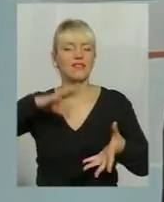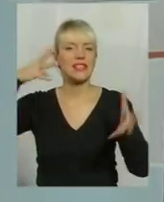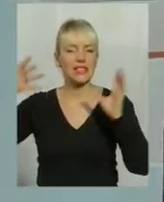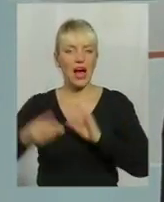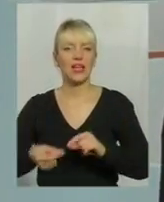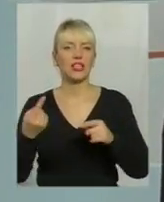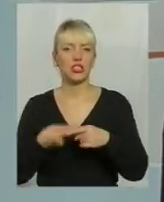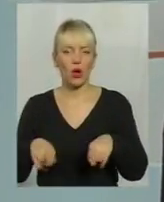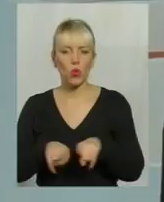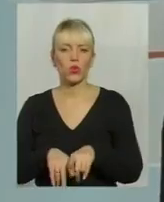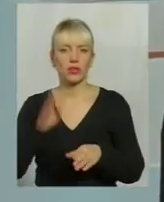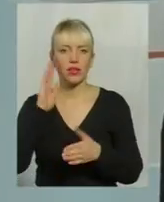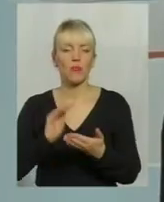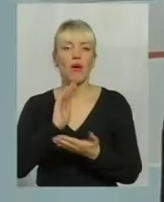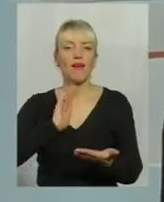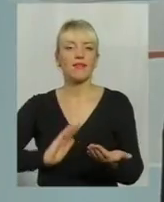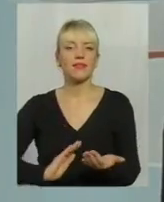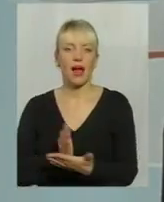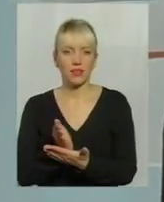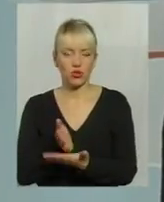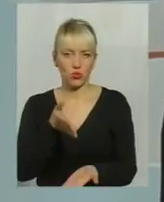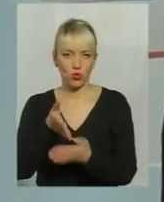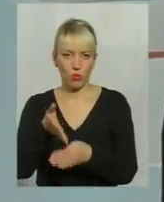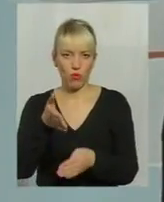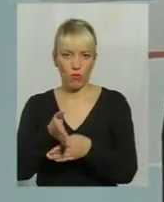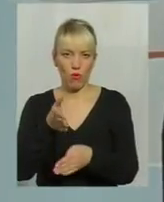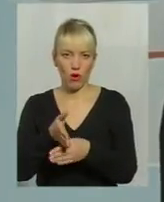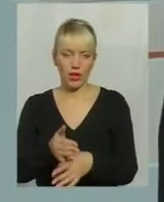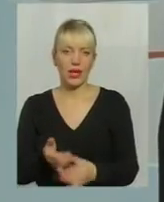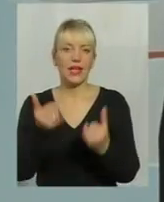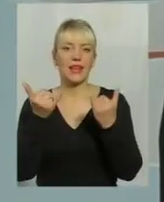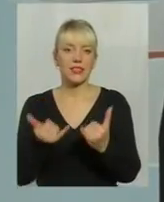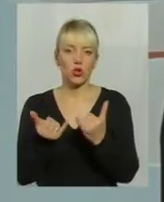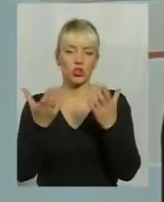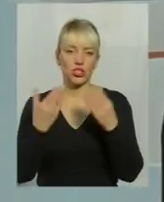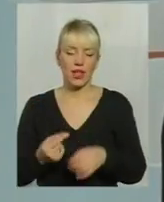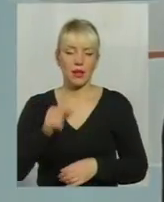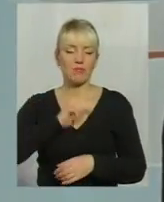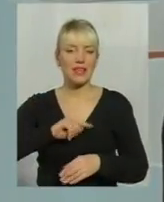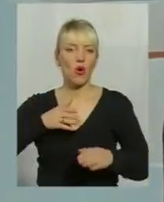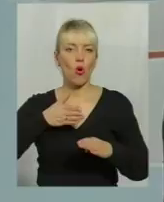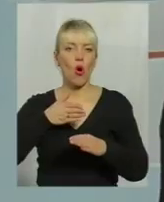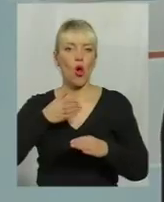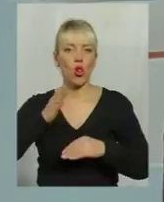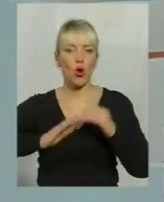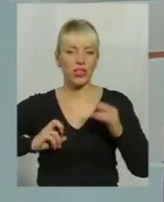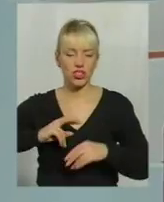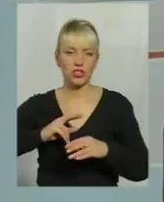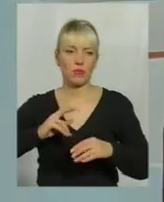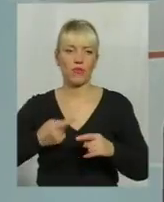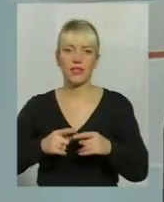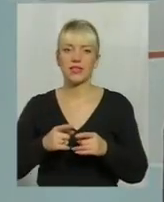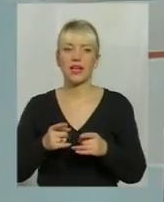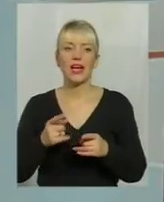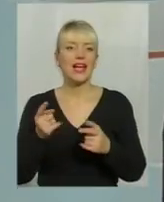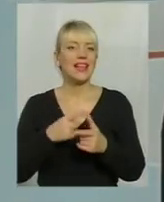якісної допомоги. Тому що на сьогоднішній день, на жаль, психологічна професія в будь-якому гатунку вона